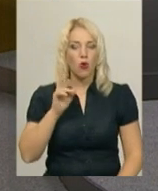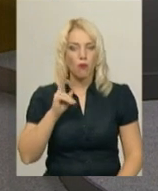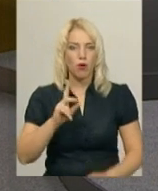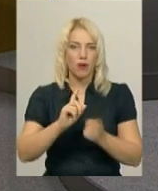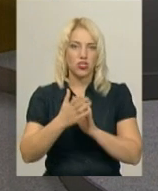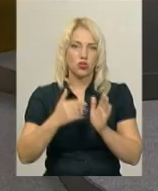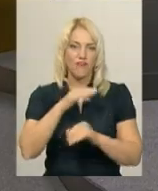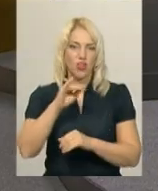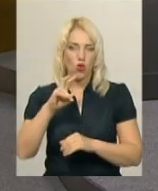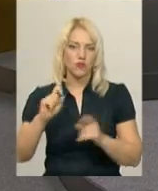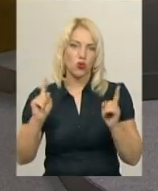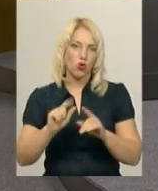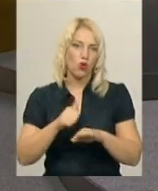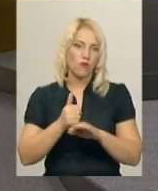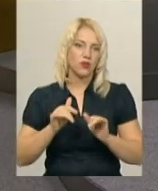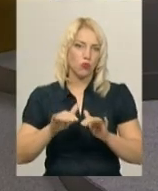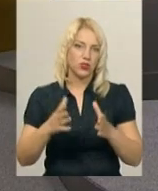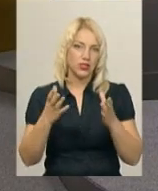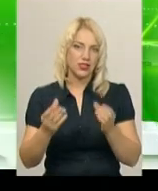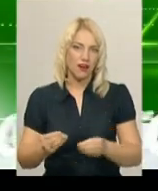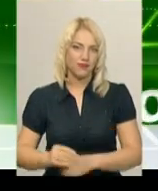Оксана Фіновська. Коротко про головні події дня.